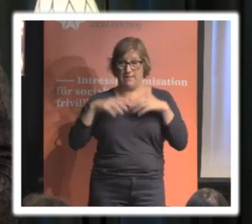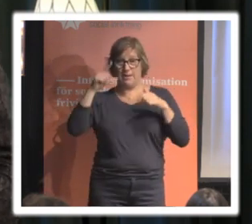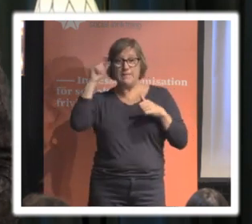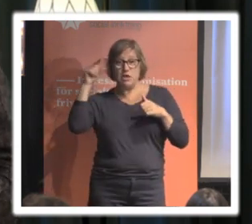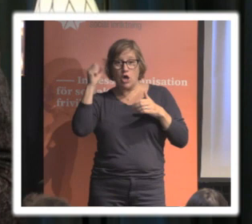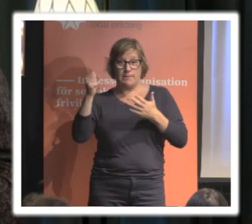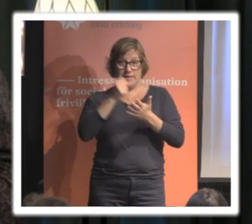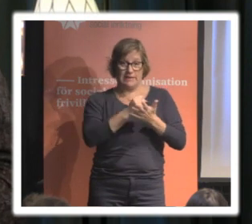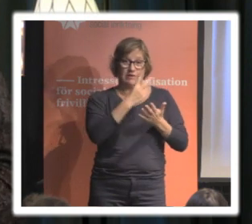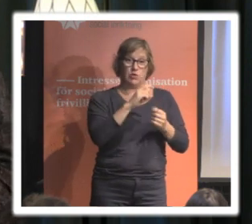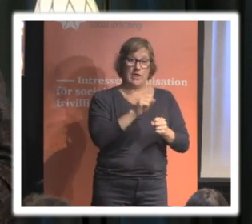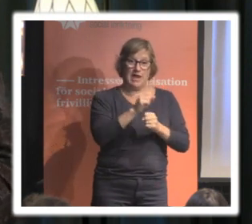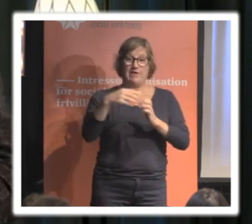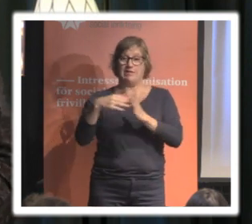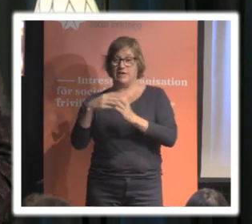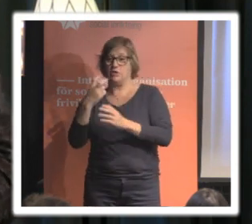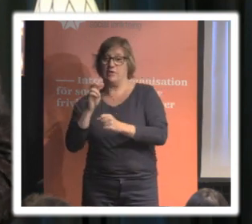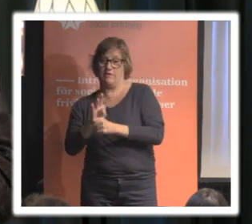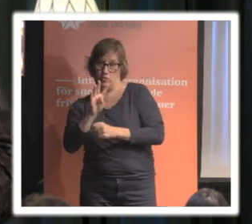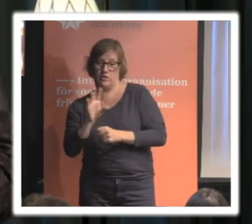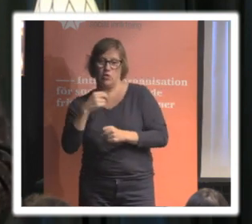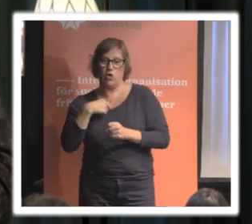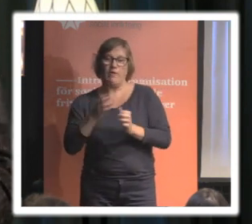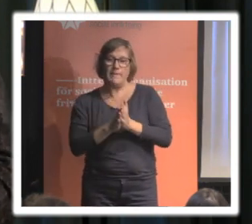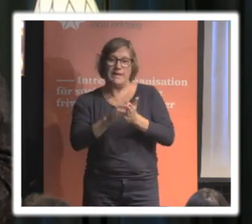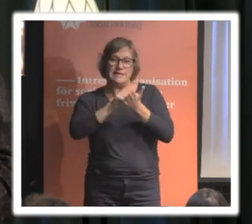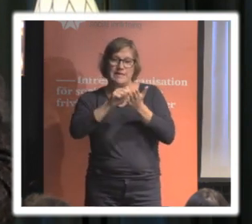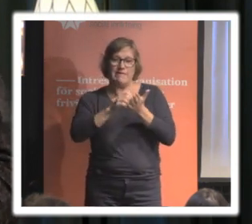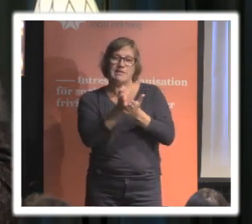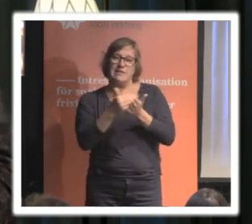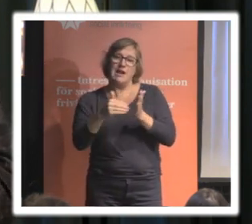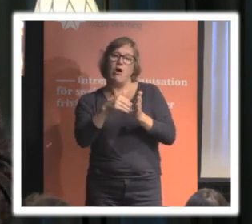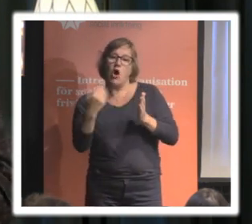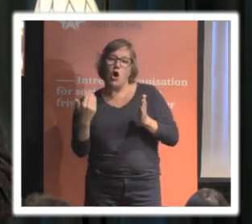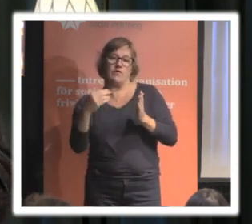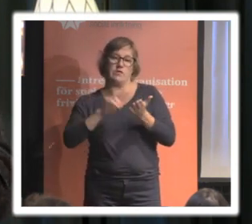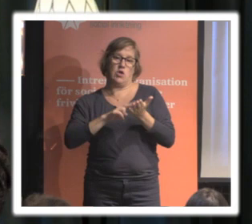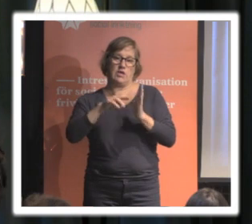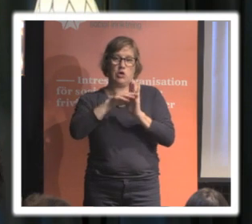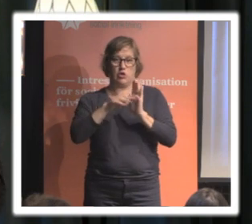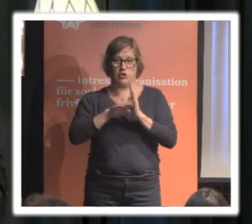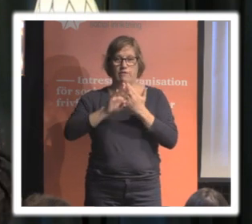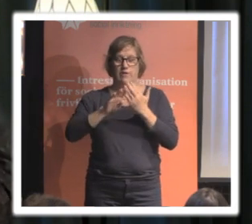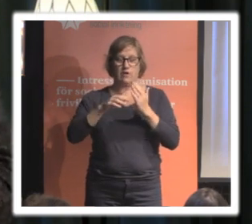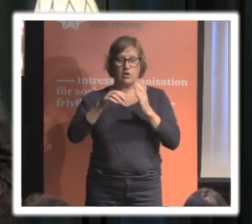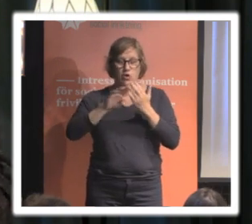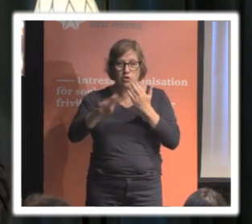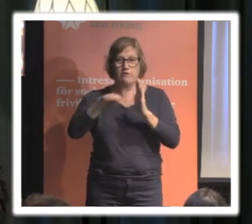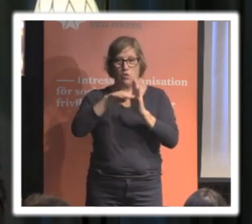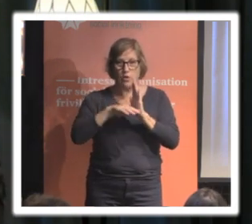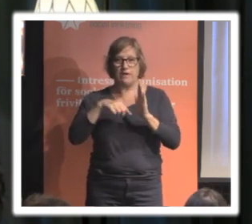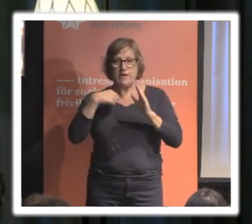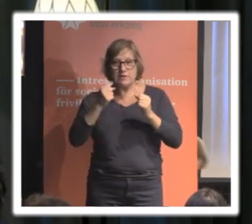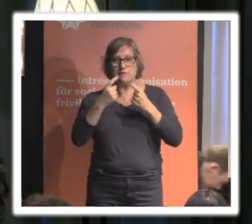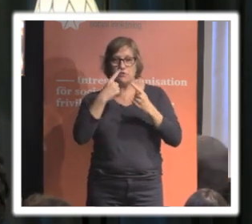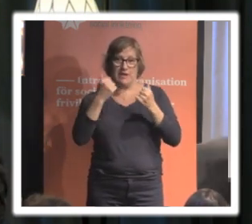2011 och 2014. Då var jag med och skrev delar av Dataskyddsförordningen som är den lagstiftning vi ska prata om idag.